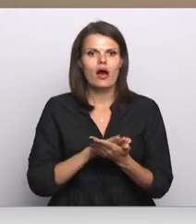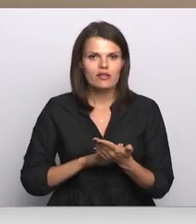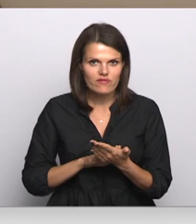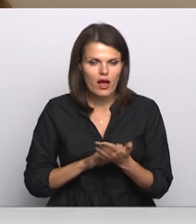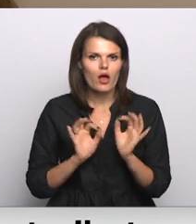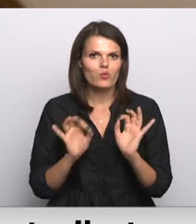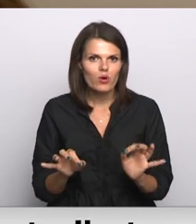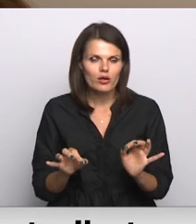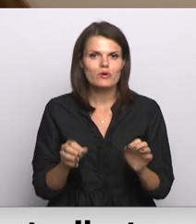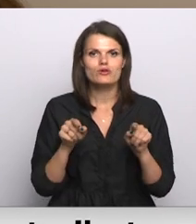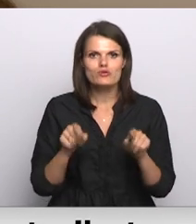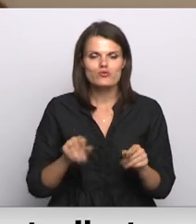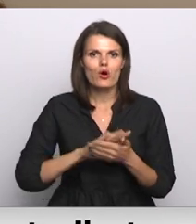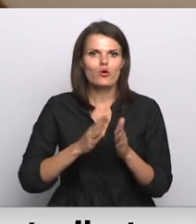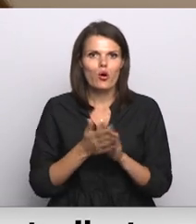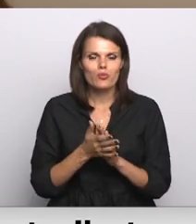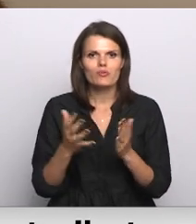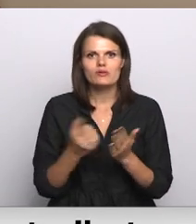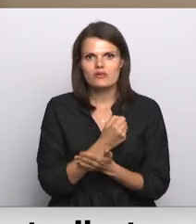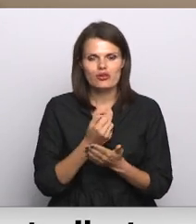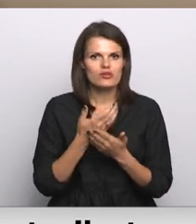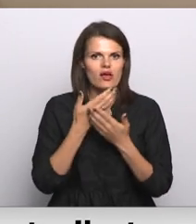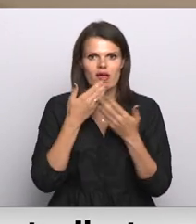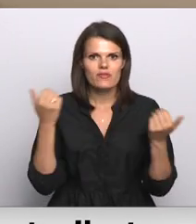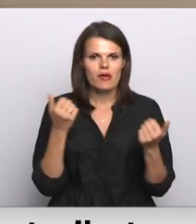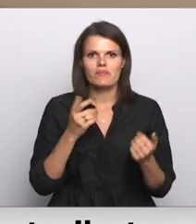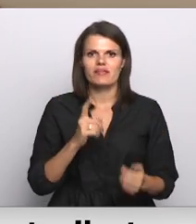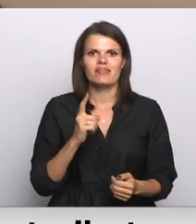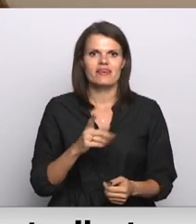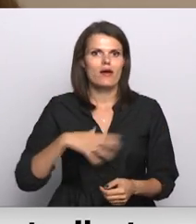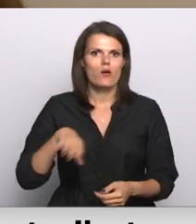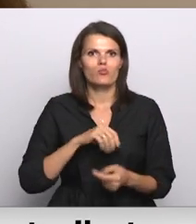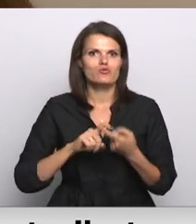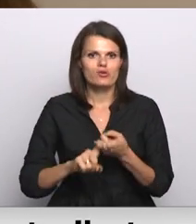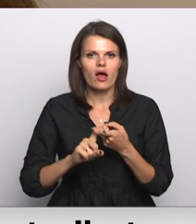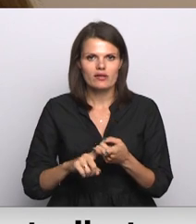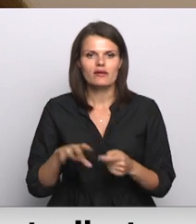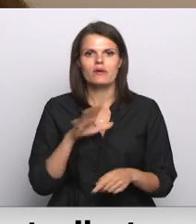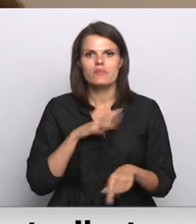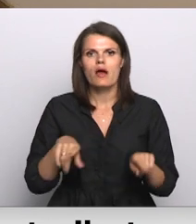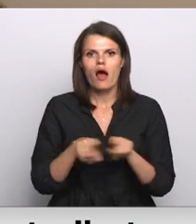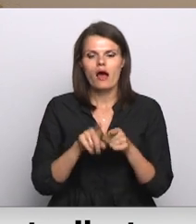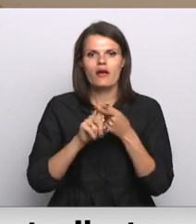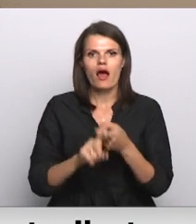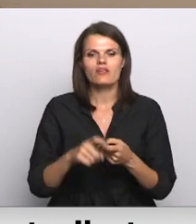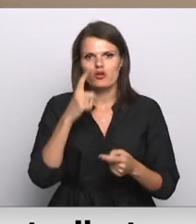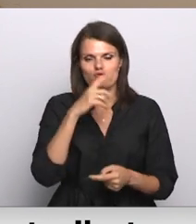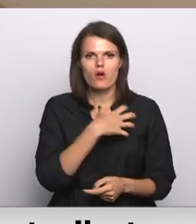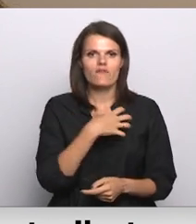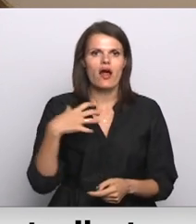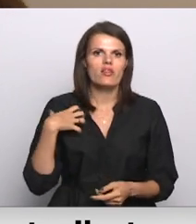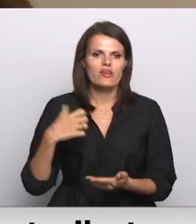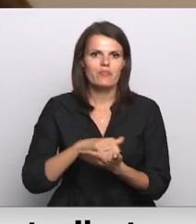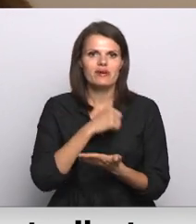Šo kompromisu rašana nebija no mums tikai vienīgi atkarīgi, bija atkarīgs arī no valdības. Šo pārstāvju